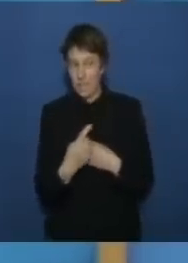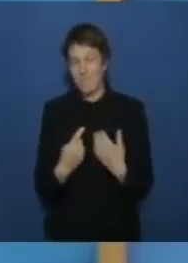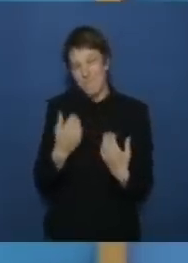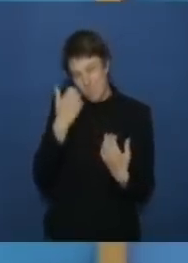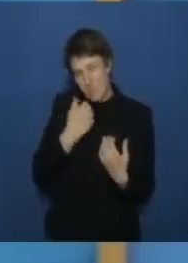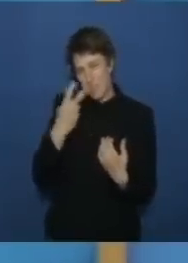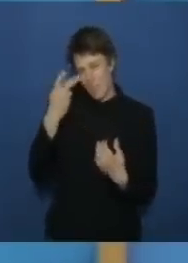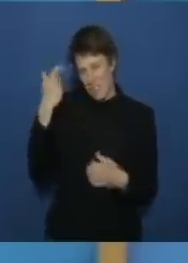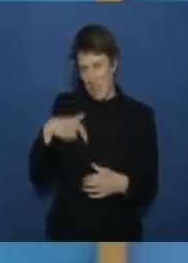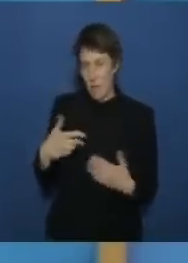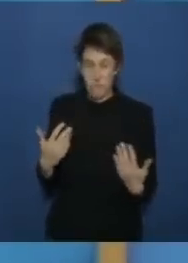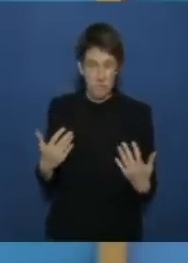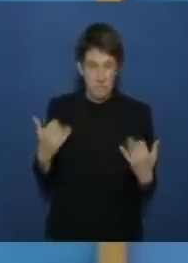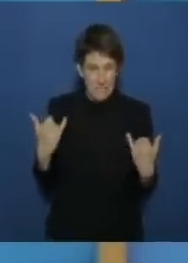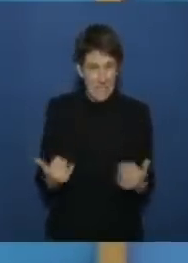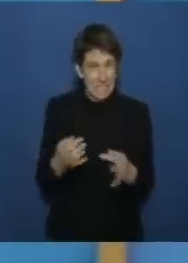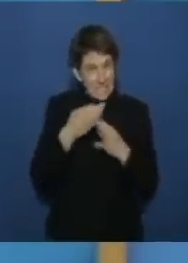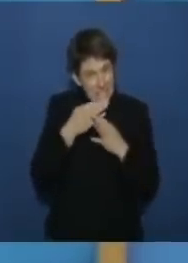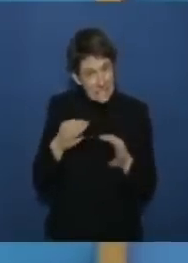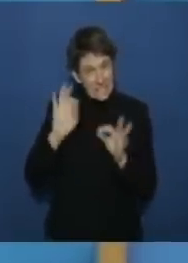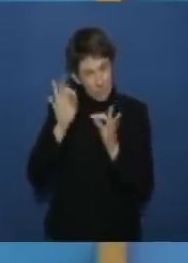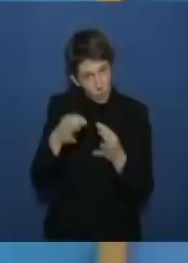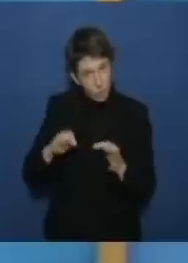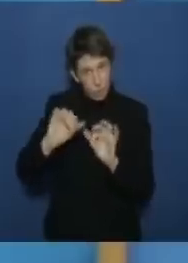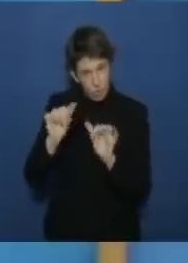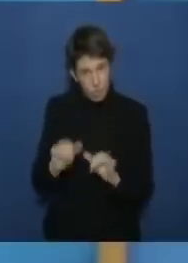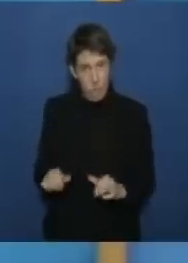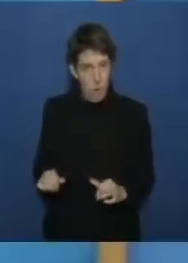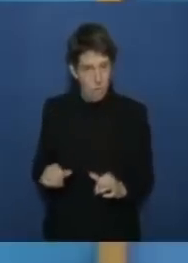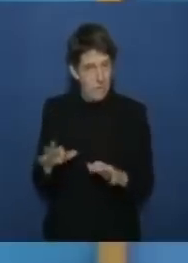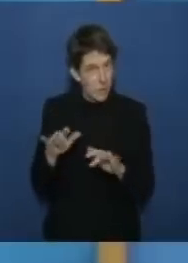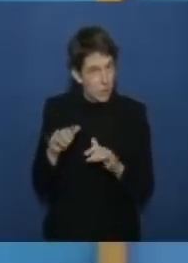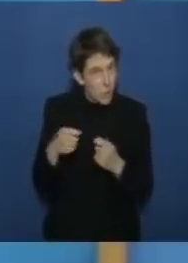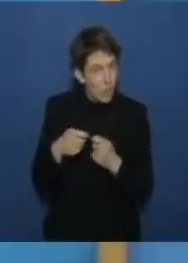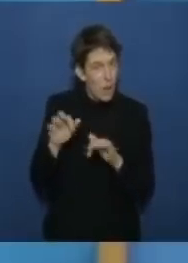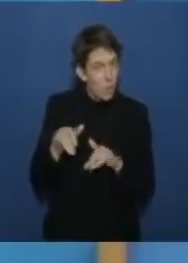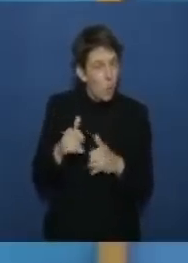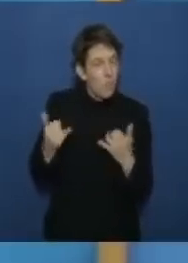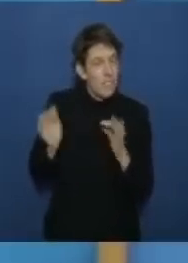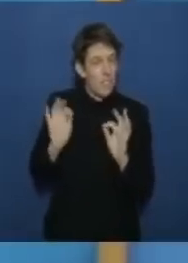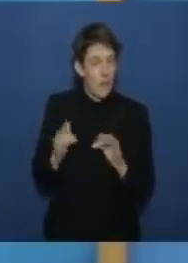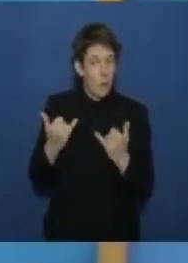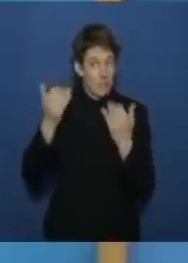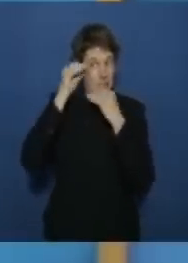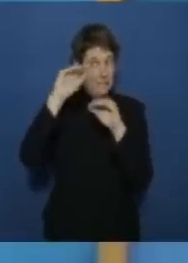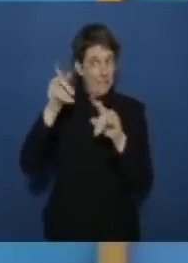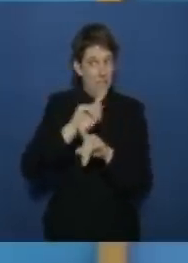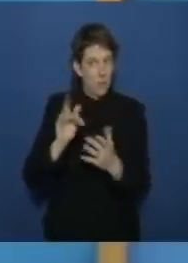verständnis bitten dass ich jetzt zu den details der funktionsweise der kontaktbüros keine auskunft geben möchte